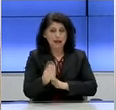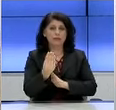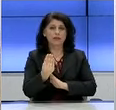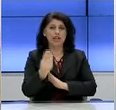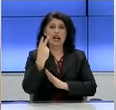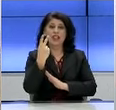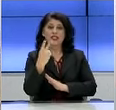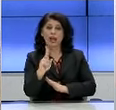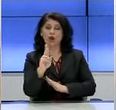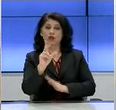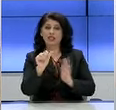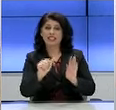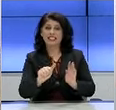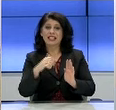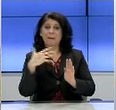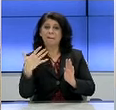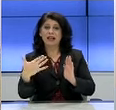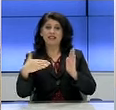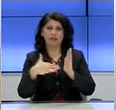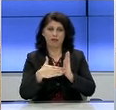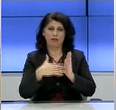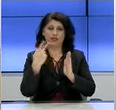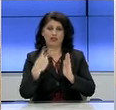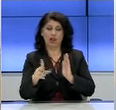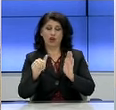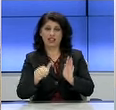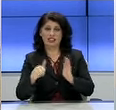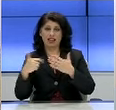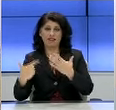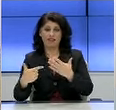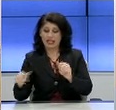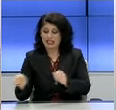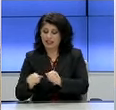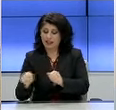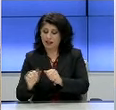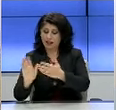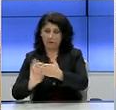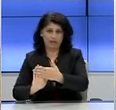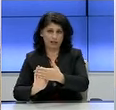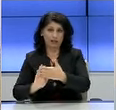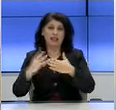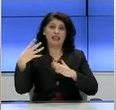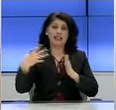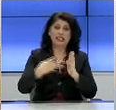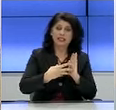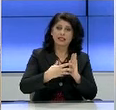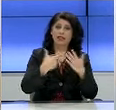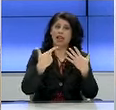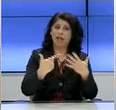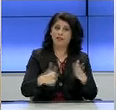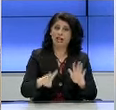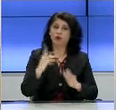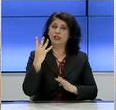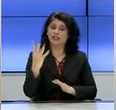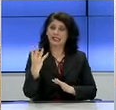265.267 στενές επαφές και 4.705 ερχόμενα